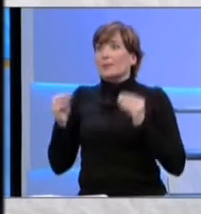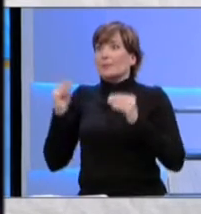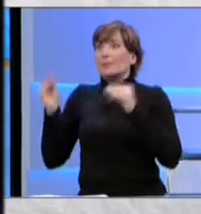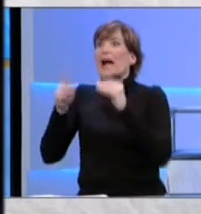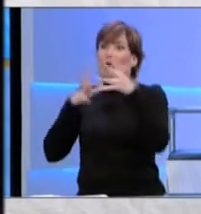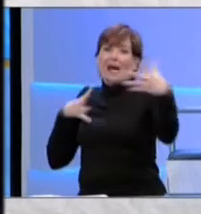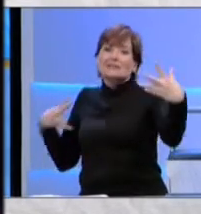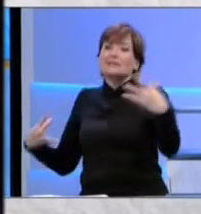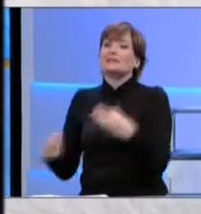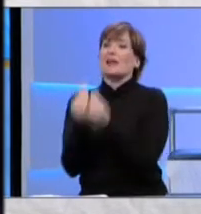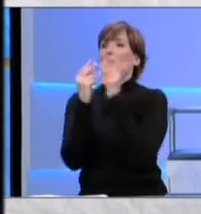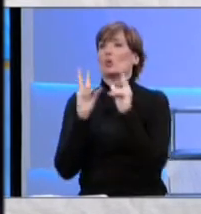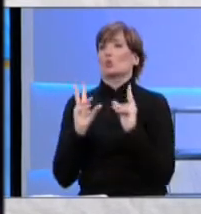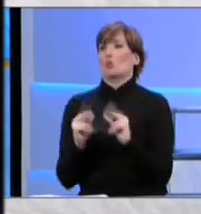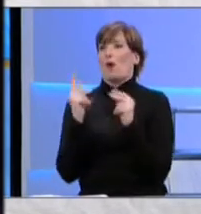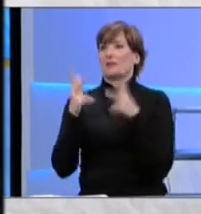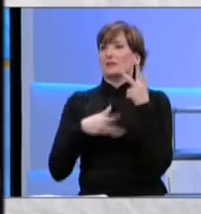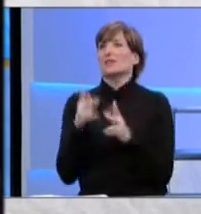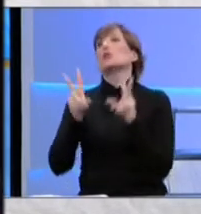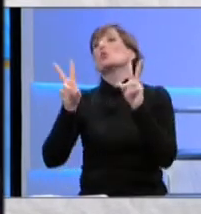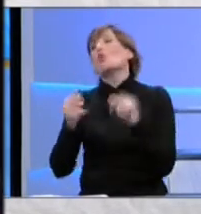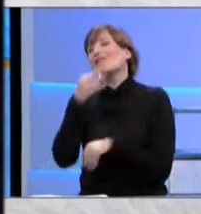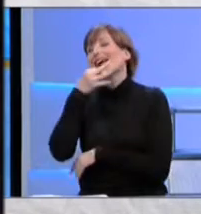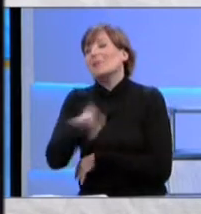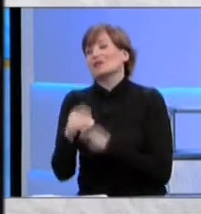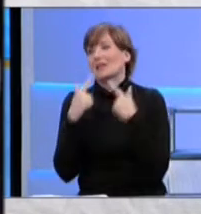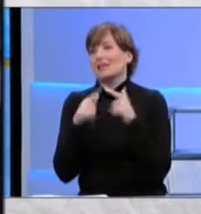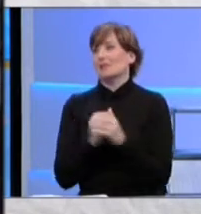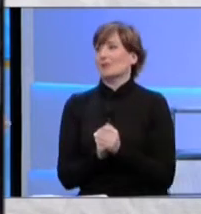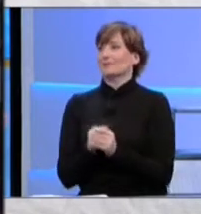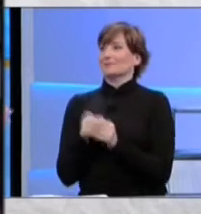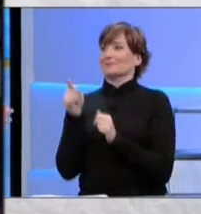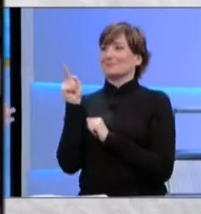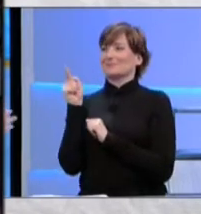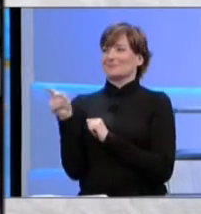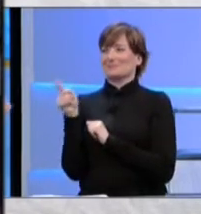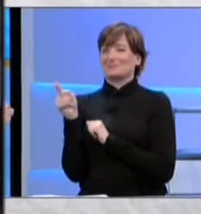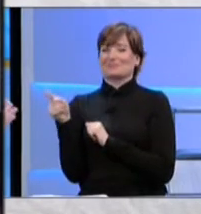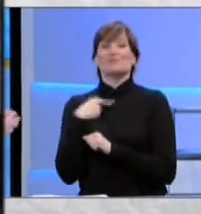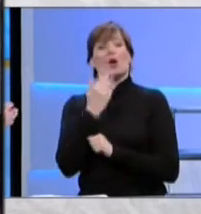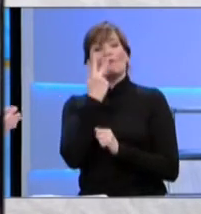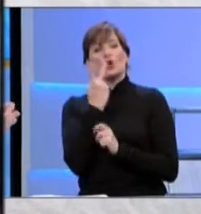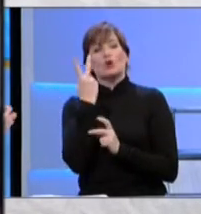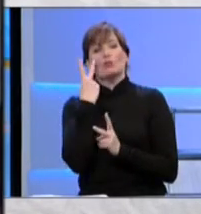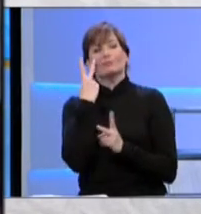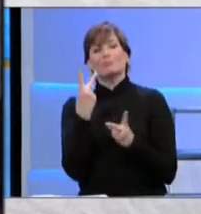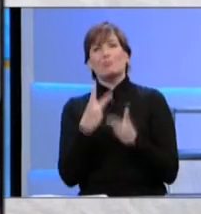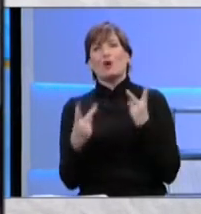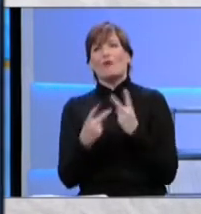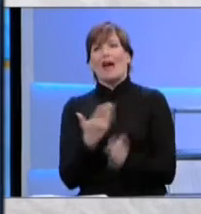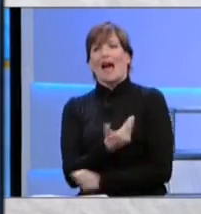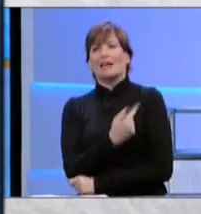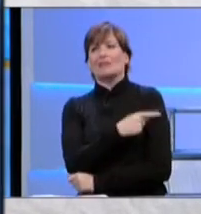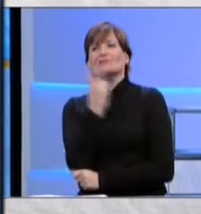creano nuovi segni e nuove capacità della lingua stessa. Io voglio metterla alla prova, la voglio anche capire, con esempi